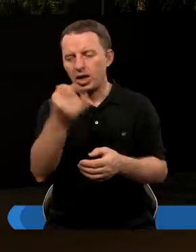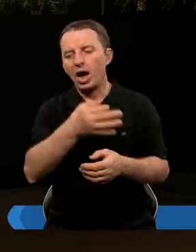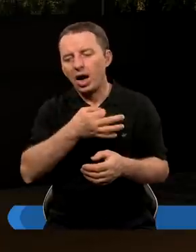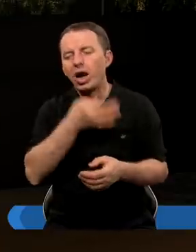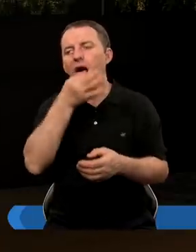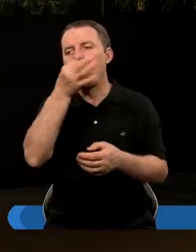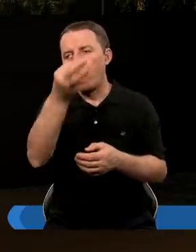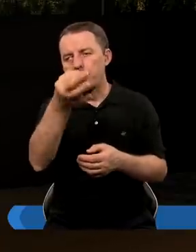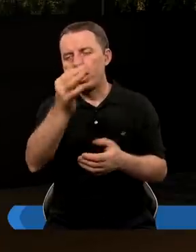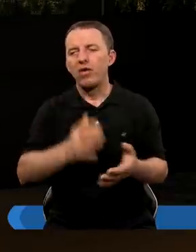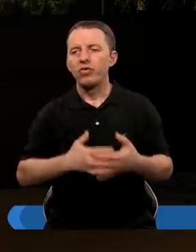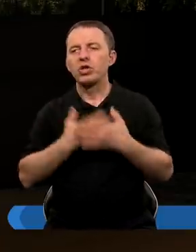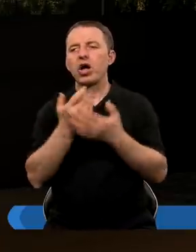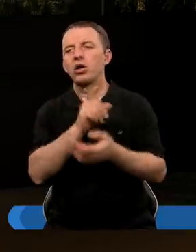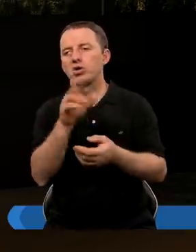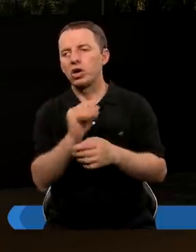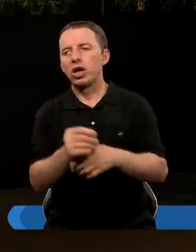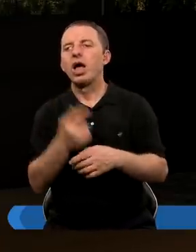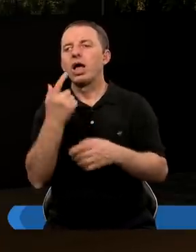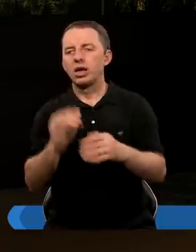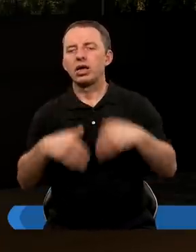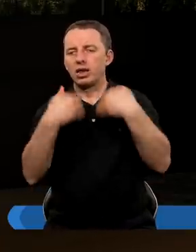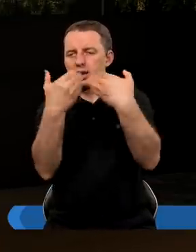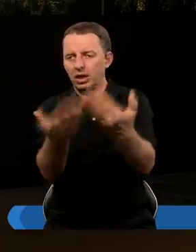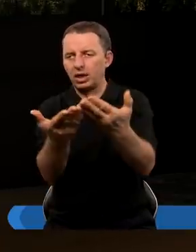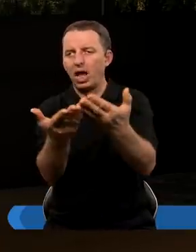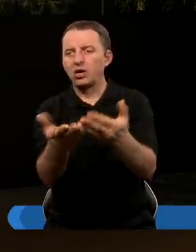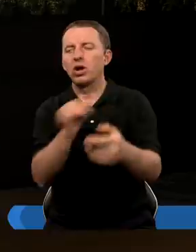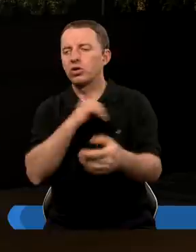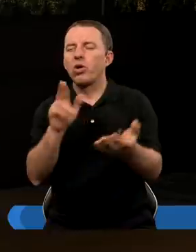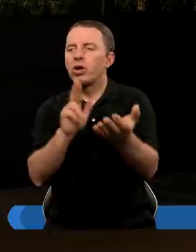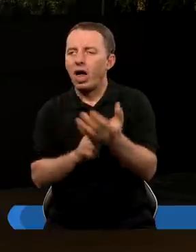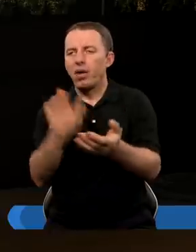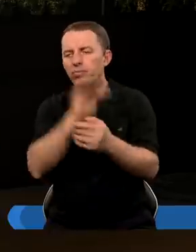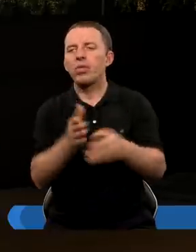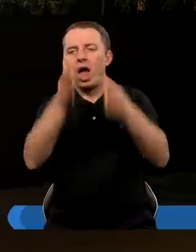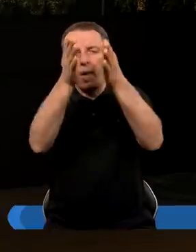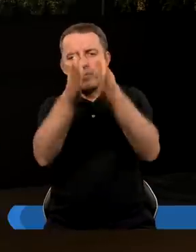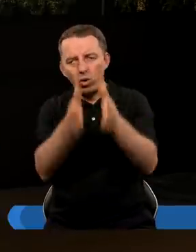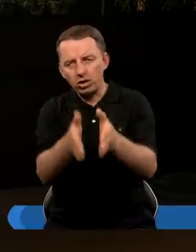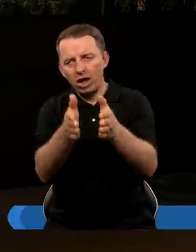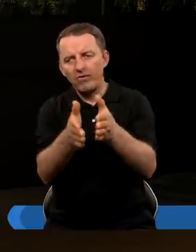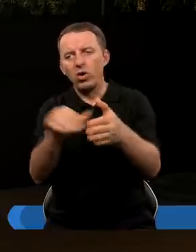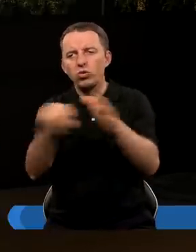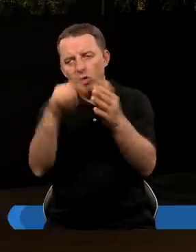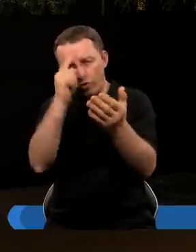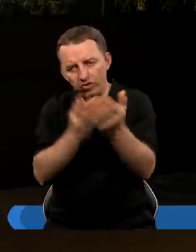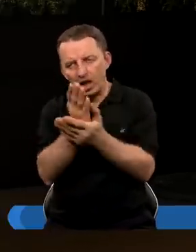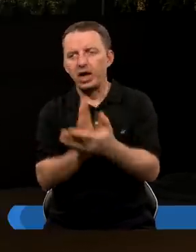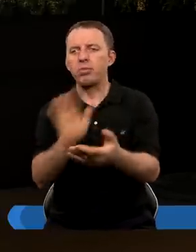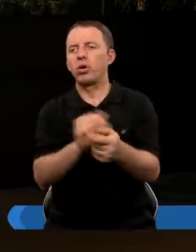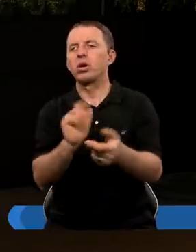najlepiej. I mi się wydaje, że właśnie zdanie się na Boga to jest postawą w ogóle do wiary w Boga.